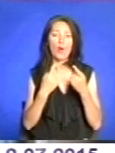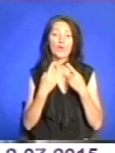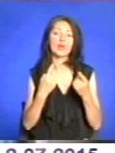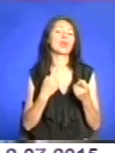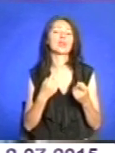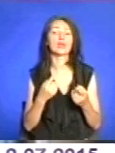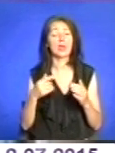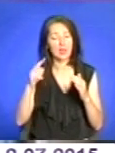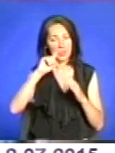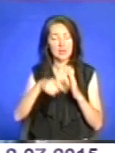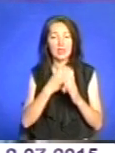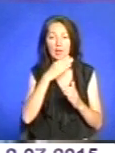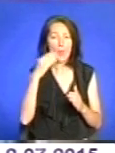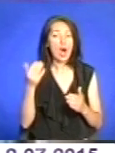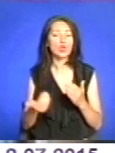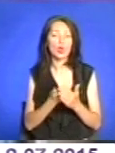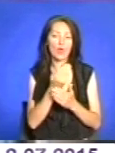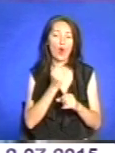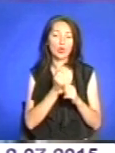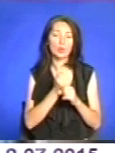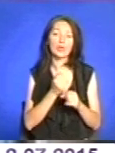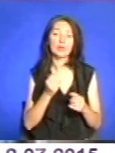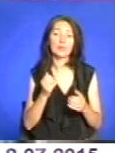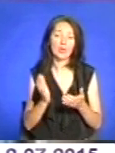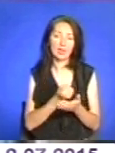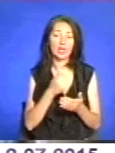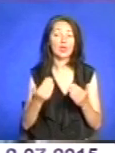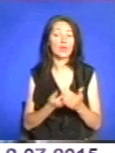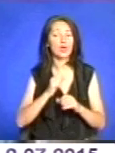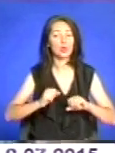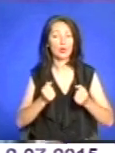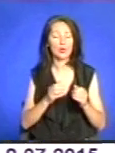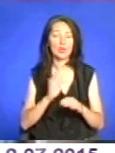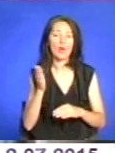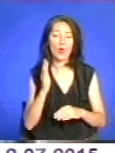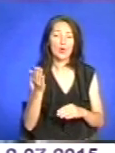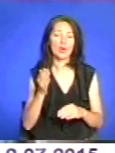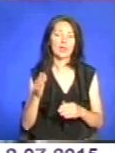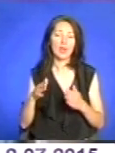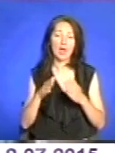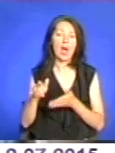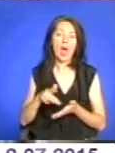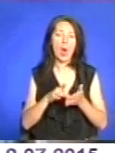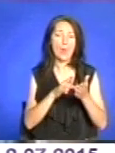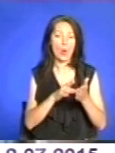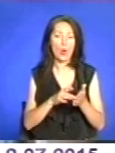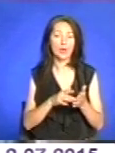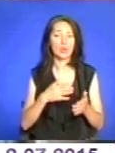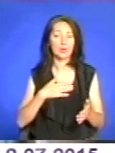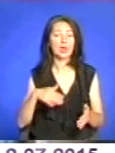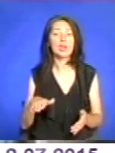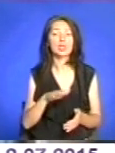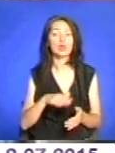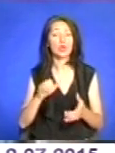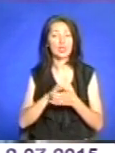багато чого нового, зробити нових друзів, гуляти з ними, робити походи по нашій території,